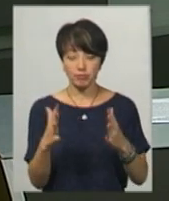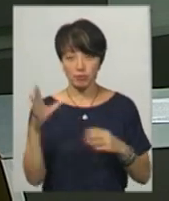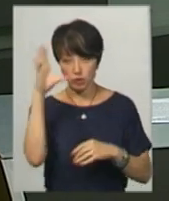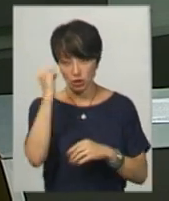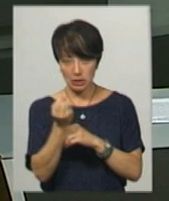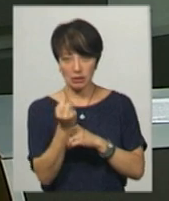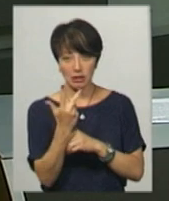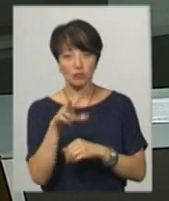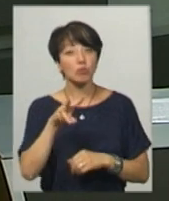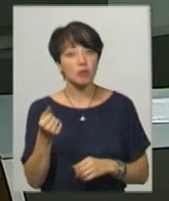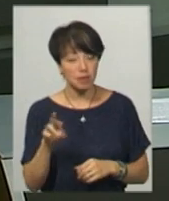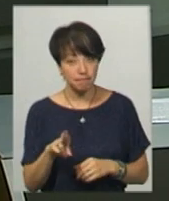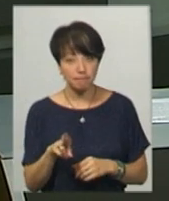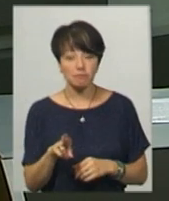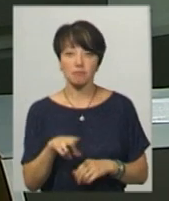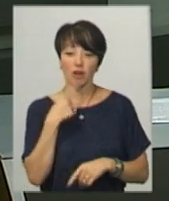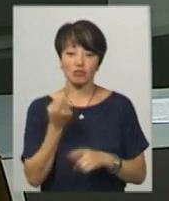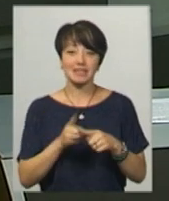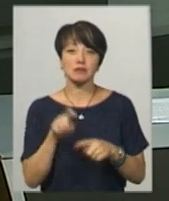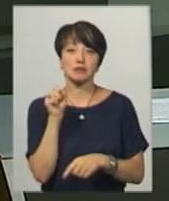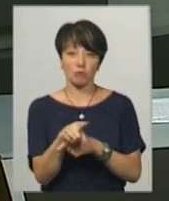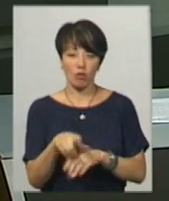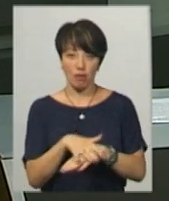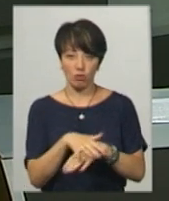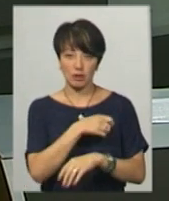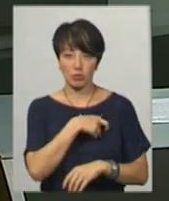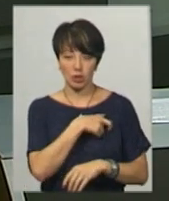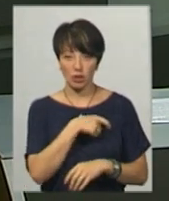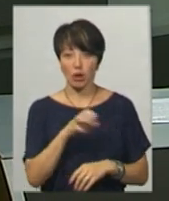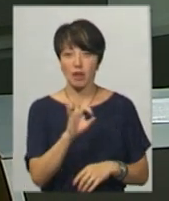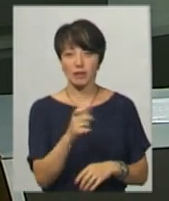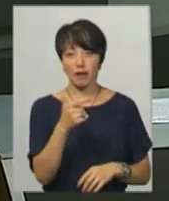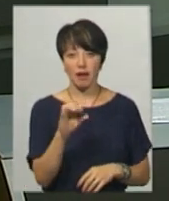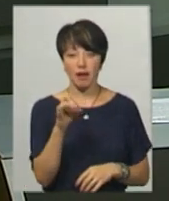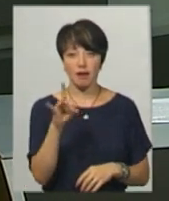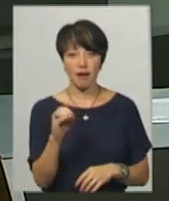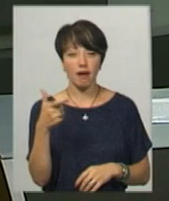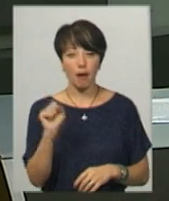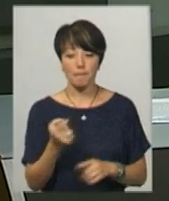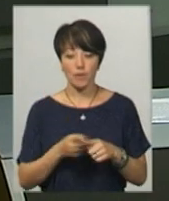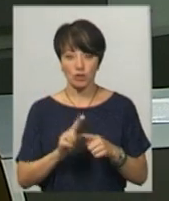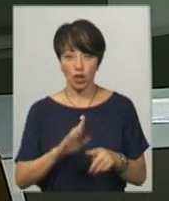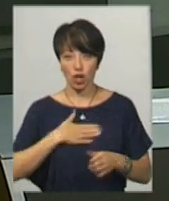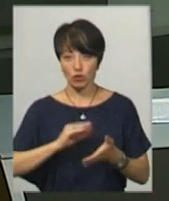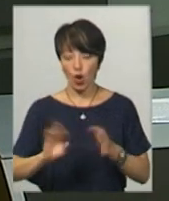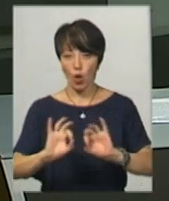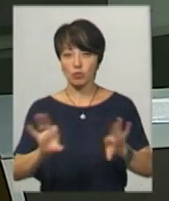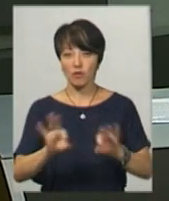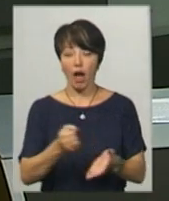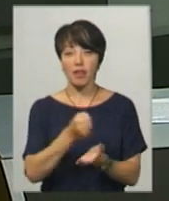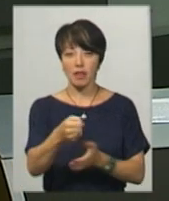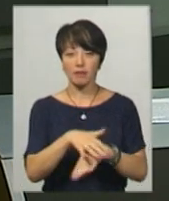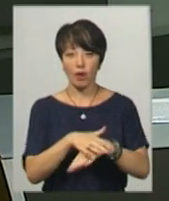уночі 13 липня. Та називає замовника чинний народний депутат Олександр Герега. Про це нашому кореспонденту розповів